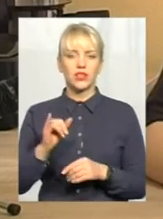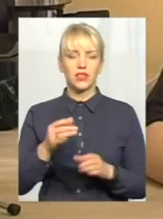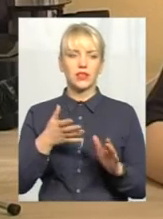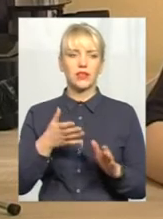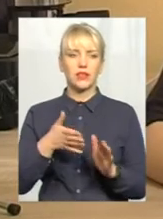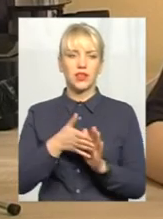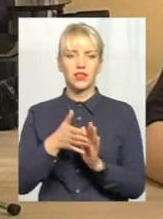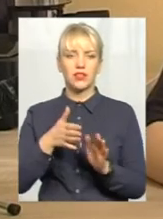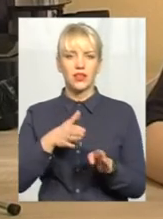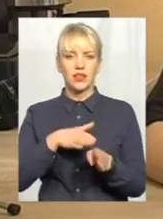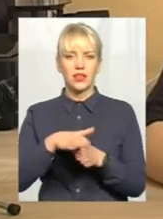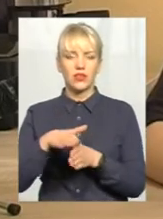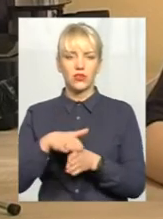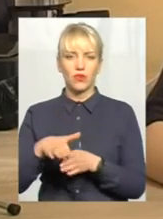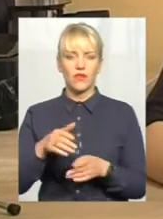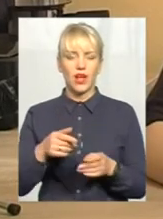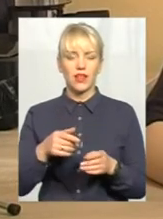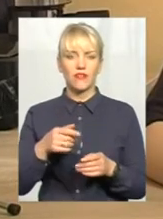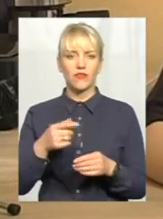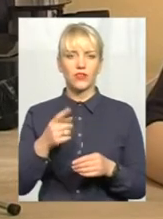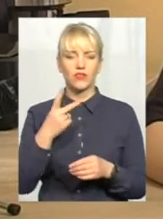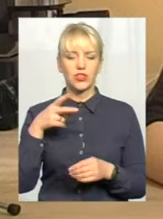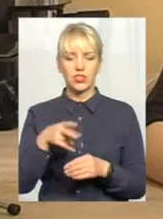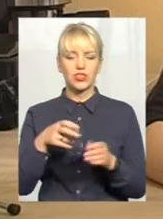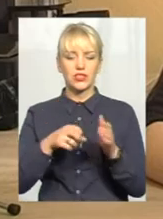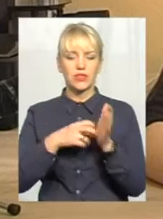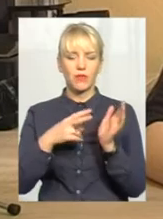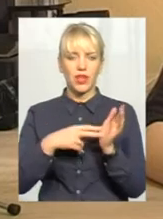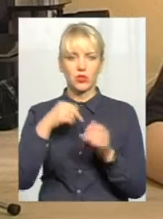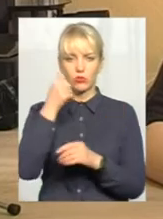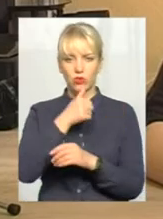у 2017 році 7 проєктів.